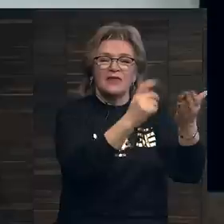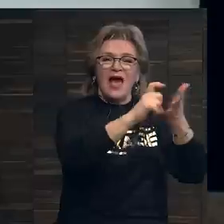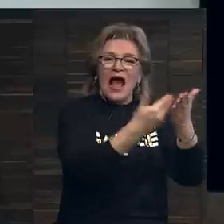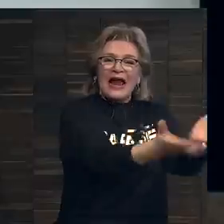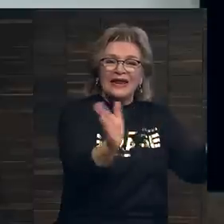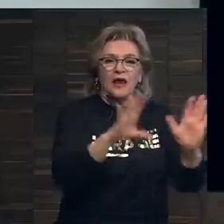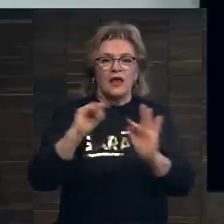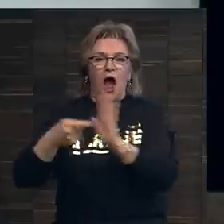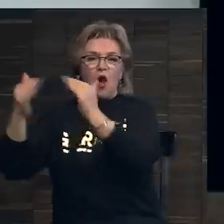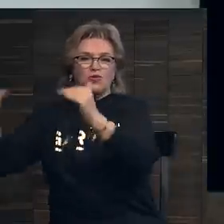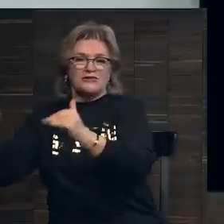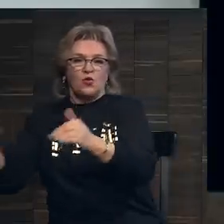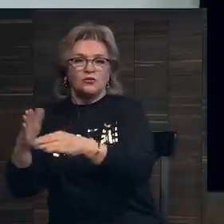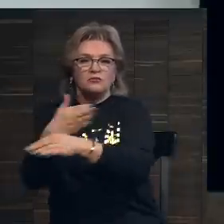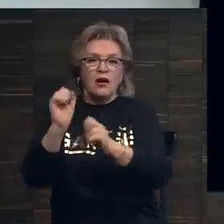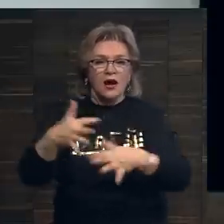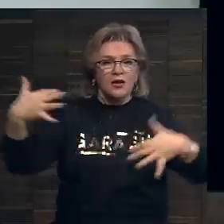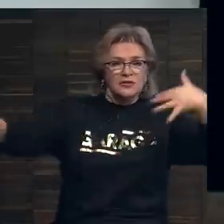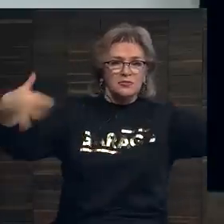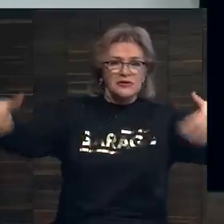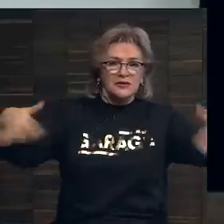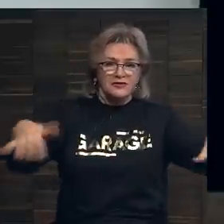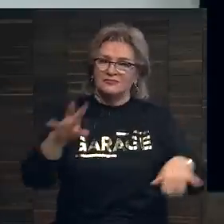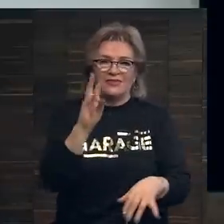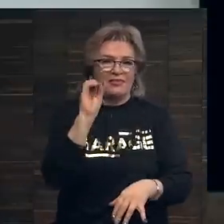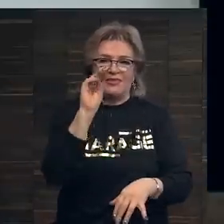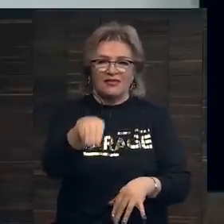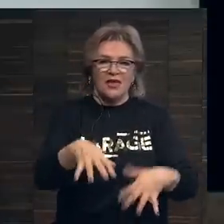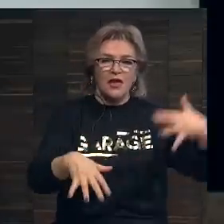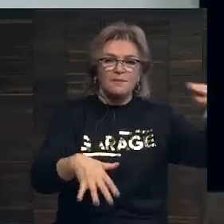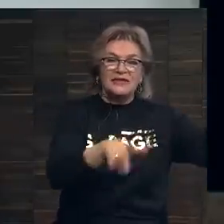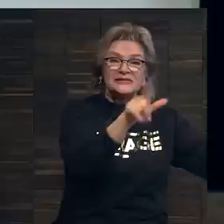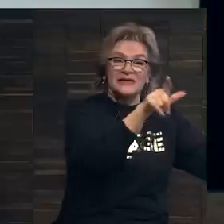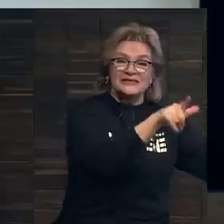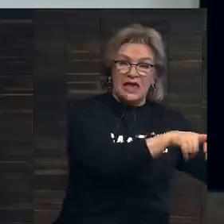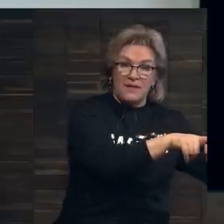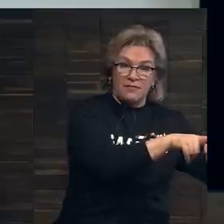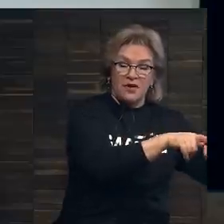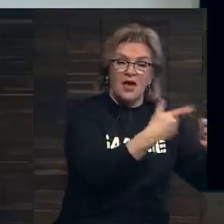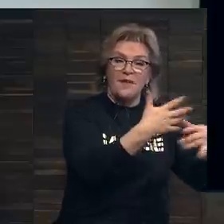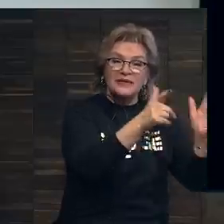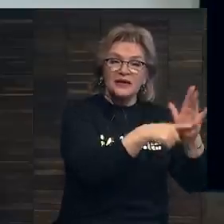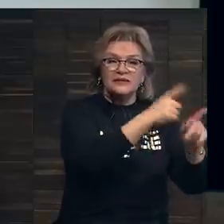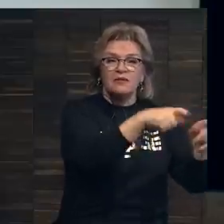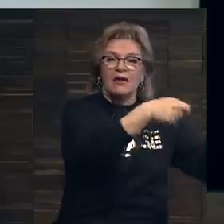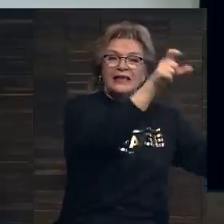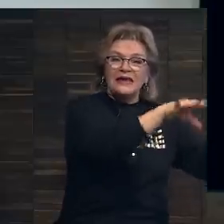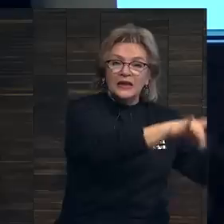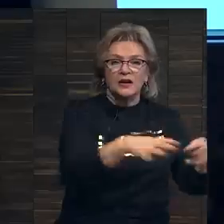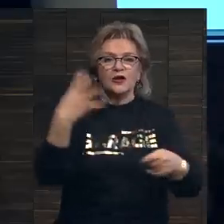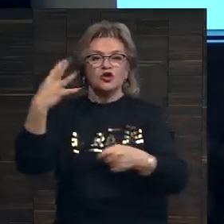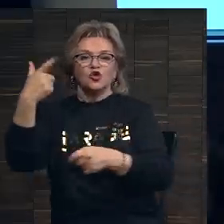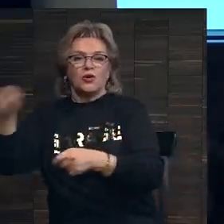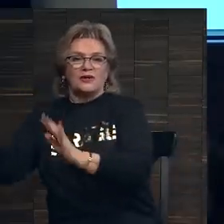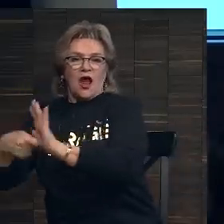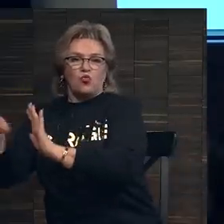аукционами? Думаете, 50 на 50? На самом деле, 57 относится к дилерам, и 43%